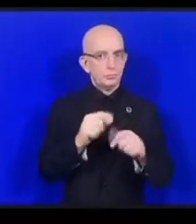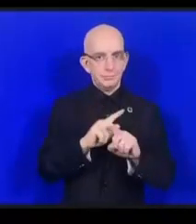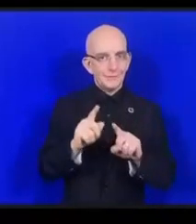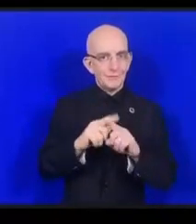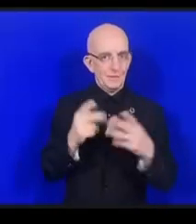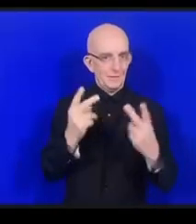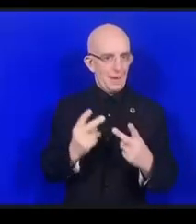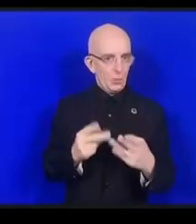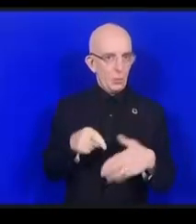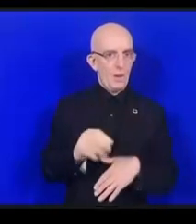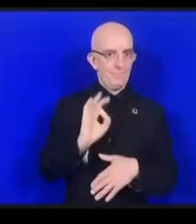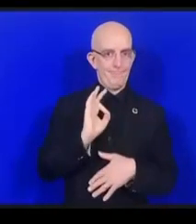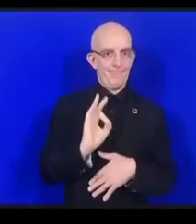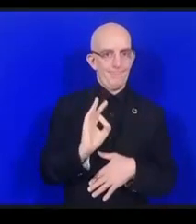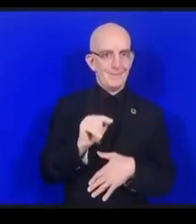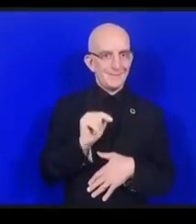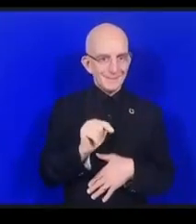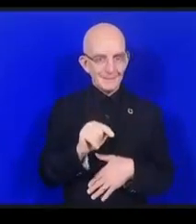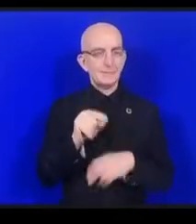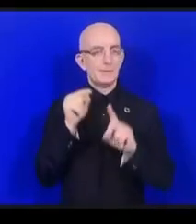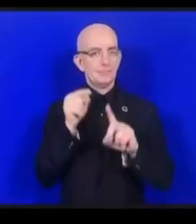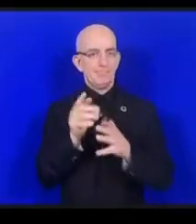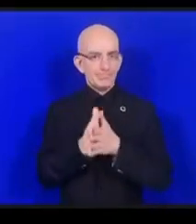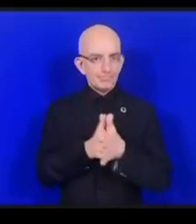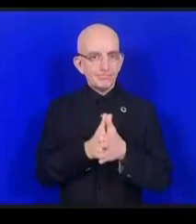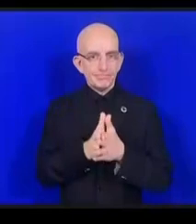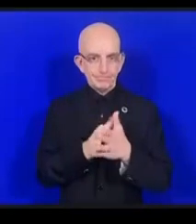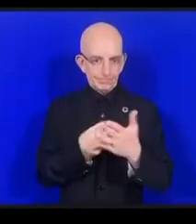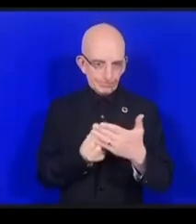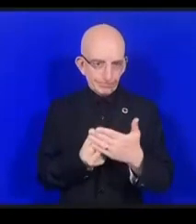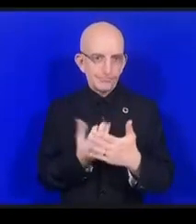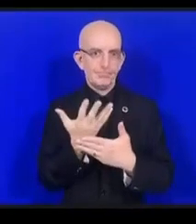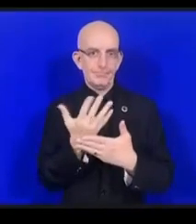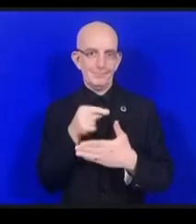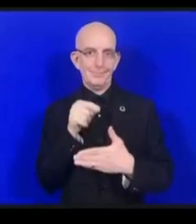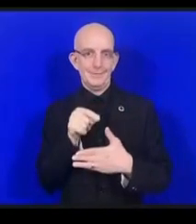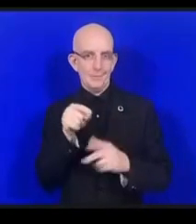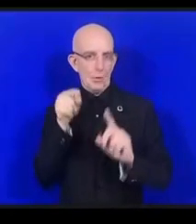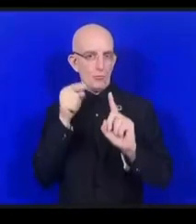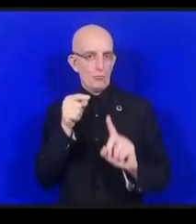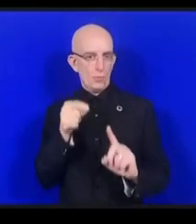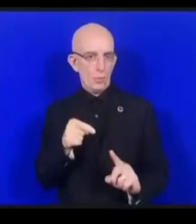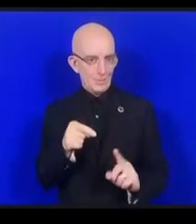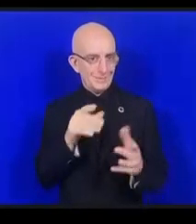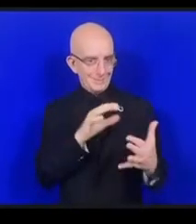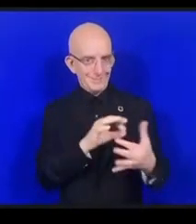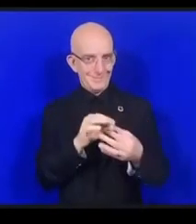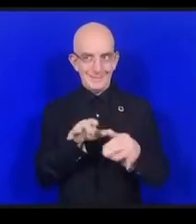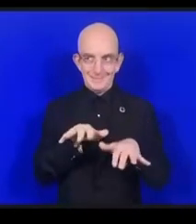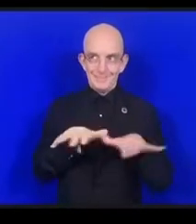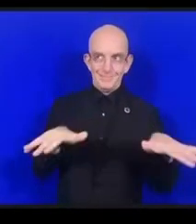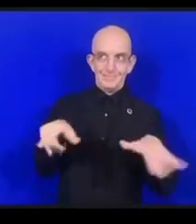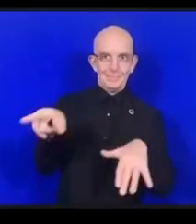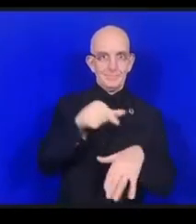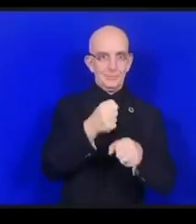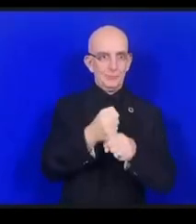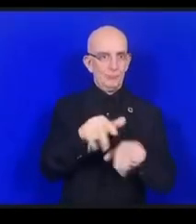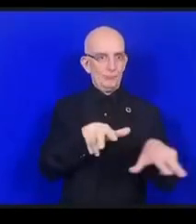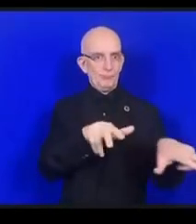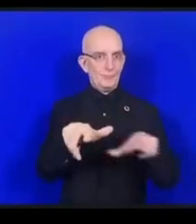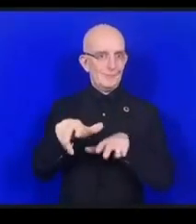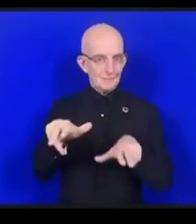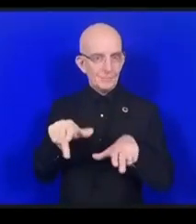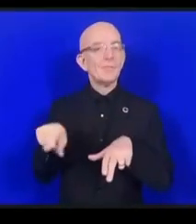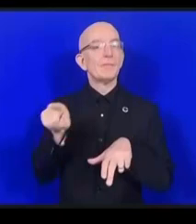objectifs que ce que l'on avait en pratique on a commencé à regarder les ODD ensuite et on s'est demandé comment l'Internet des objets